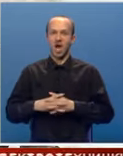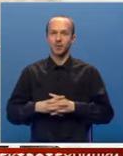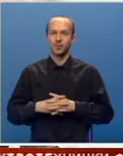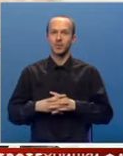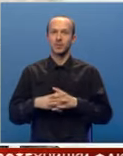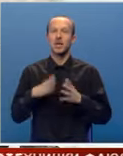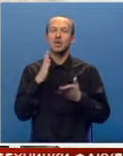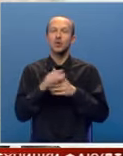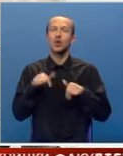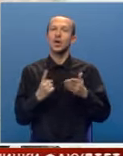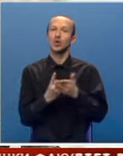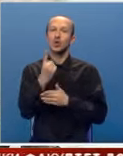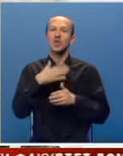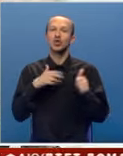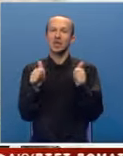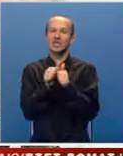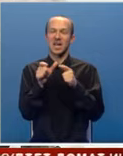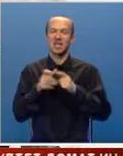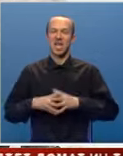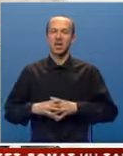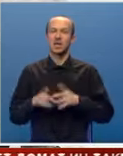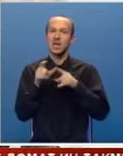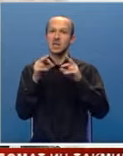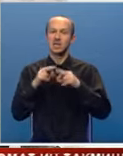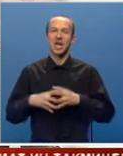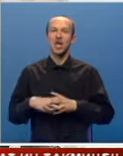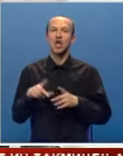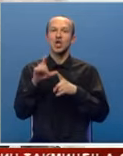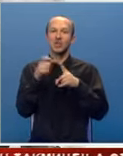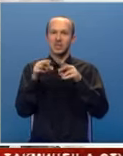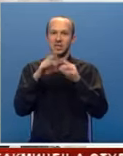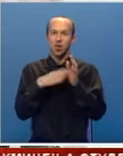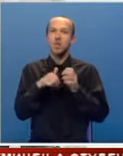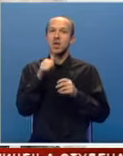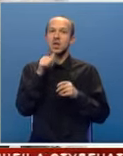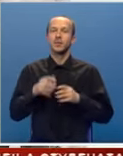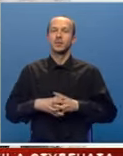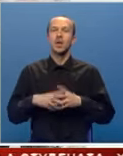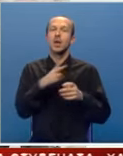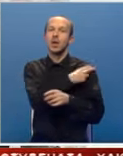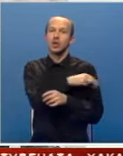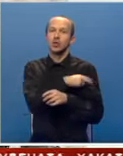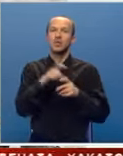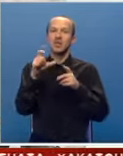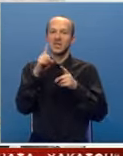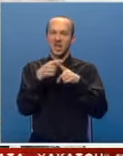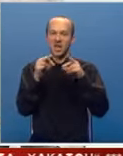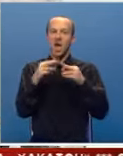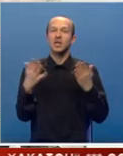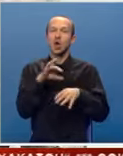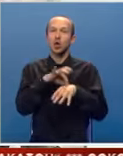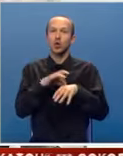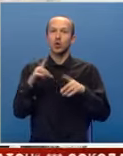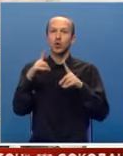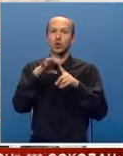Svakako to je to rezultat. Naše saradnje i sa Švajcarskom, sa Winterthur Clinicom kod Cirika, gdje je dr.